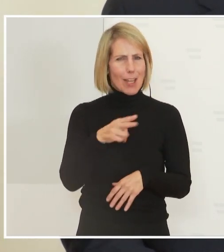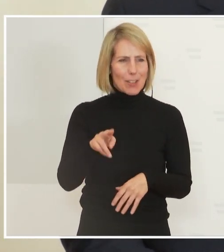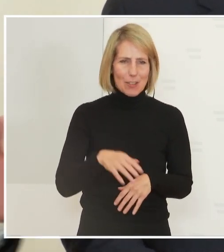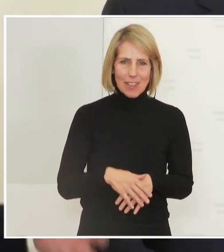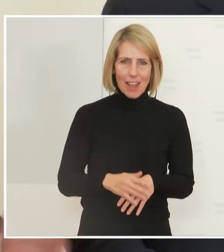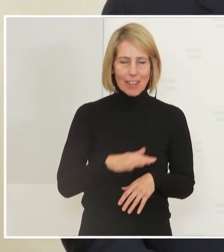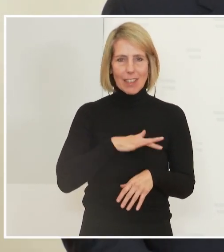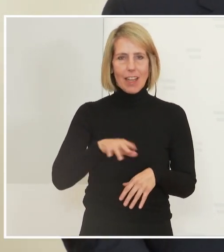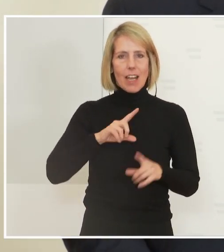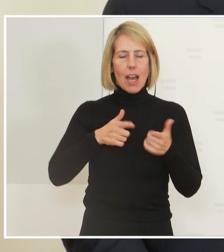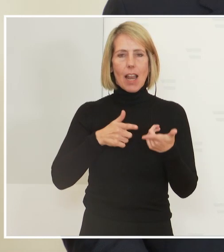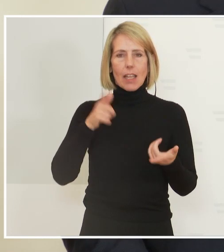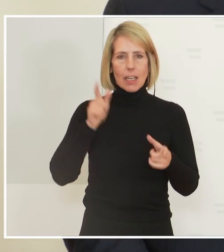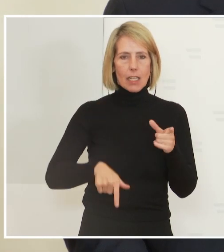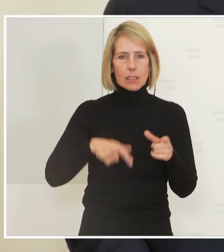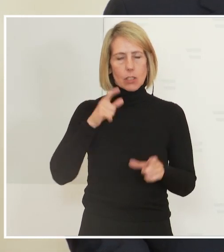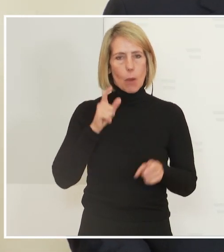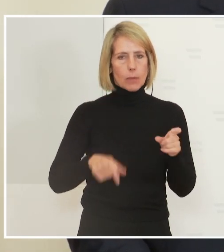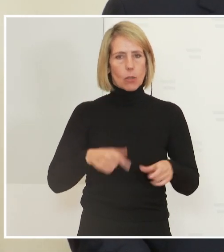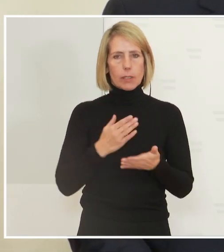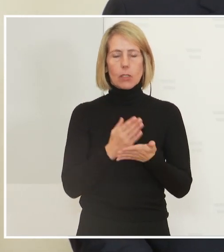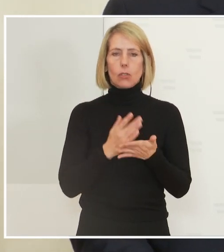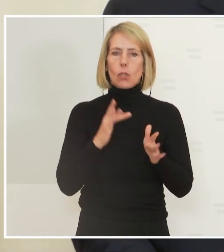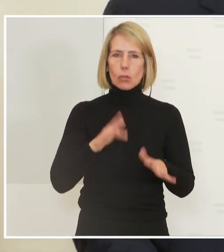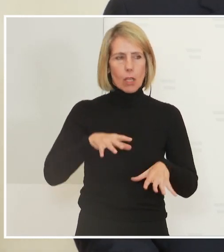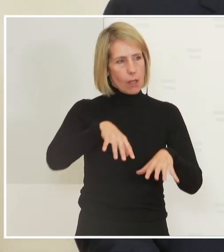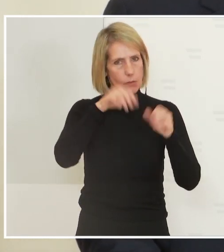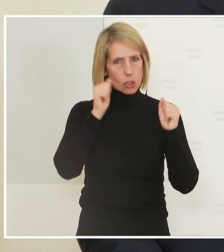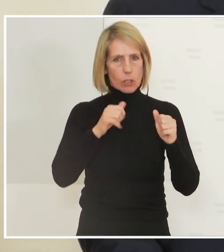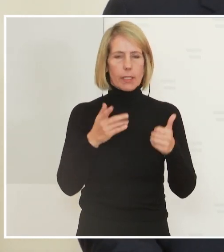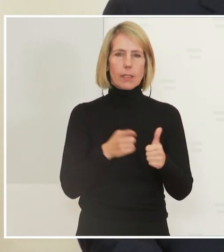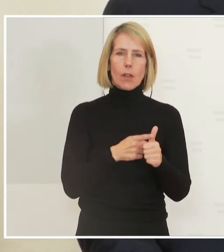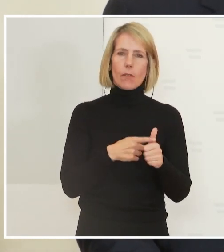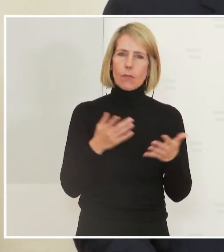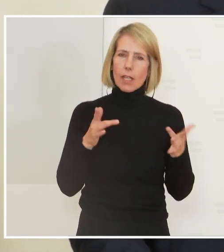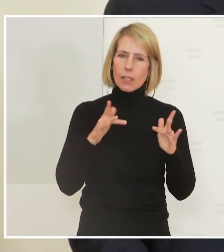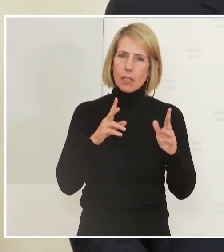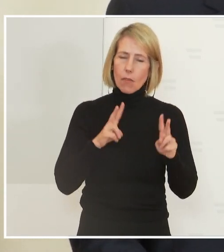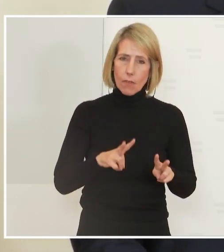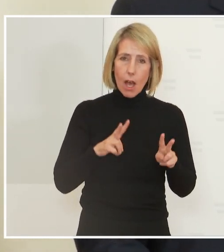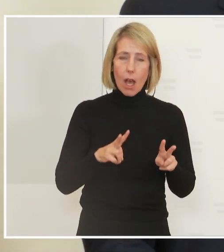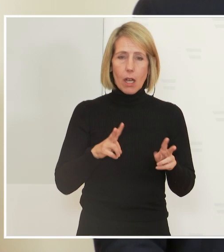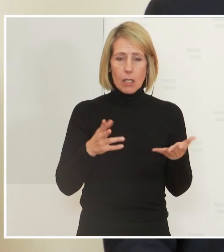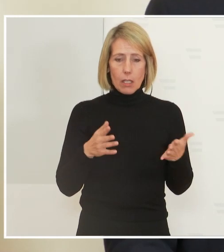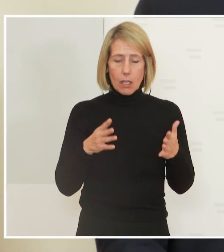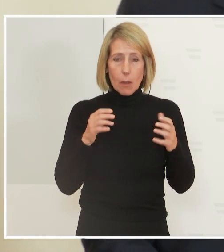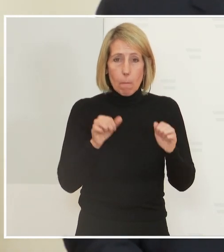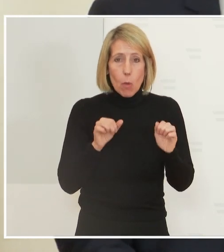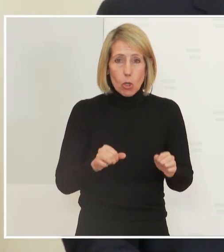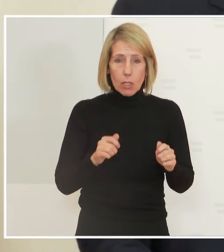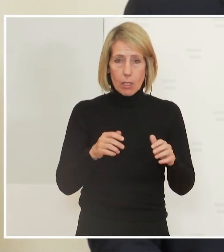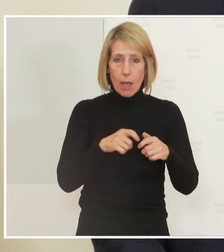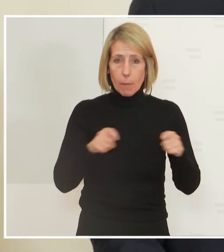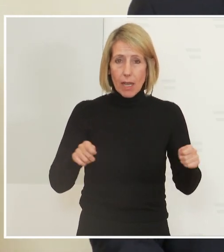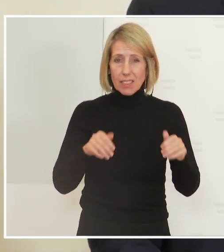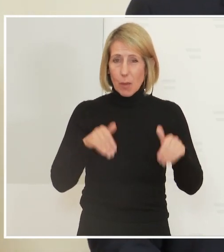Landeshauptleuten und von der Bundesregierung, dass im Moment, wo es geht, werden wir jede Maßnahme nicht eine Sekunde länger aufrechterhalten, als es